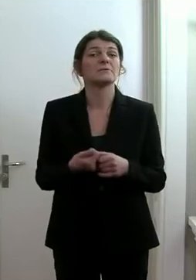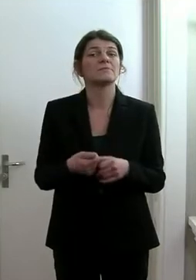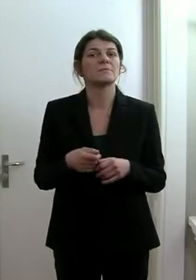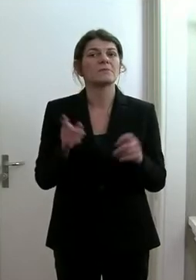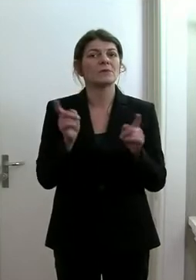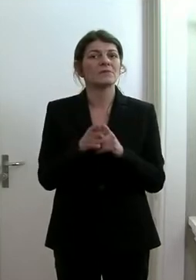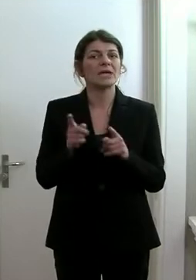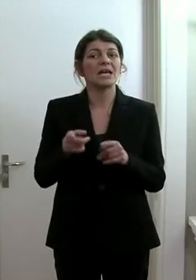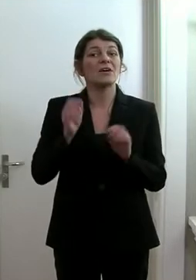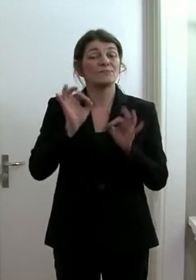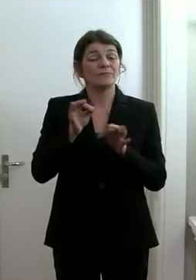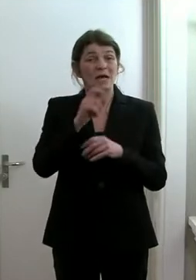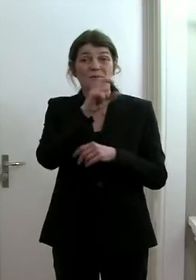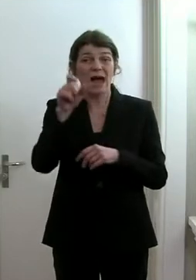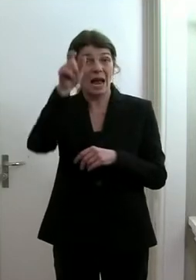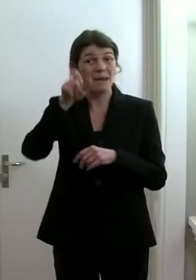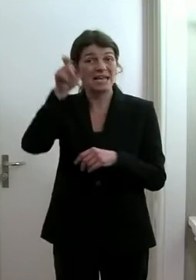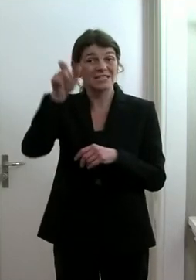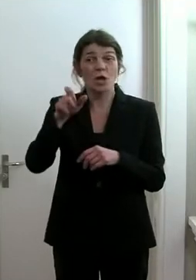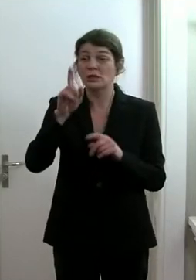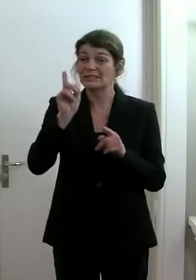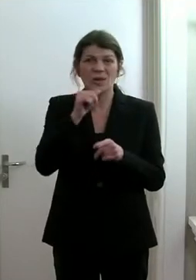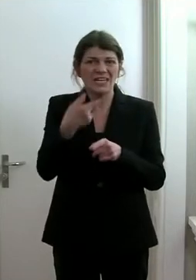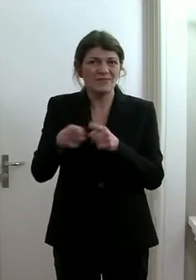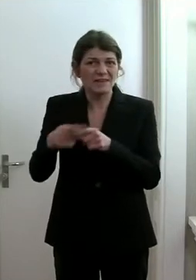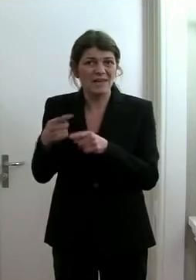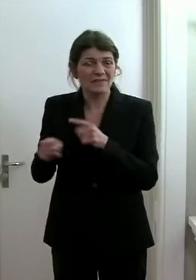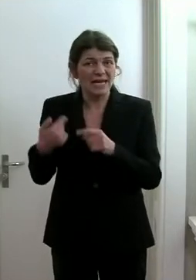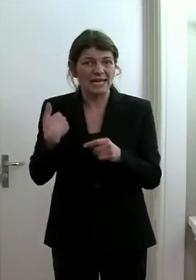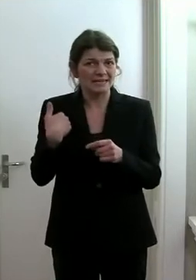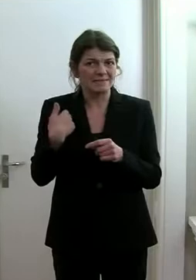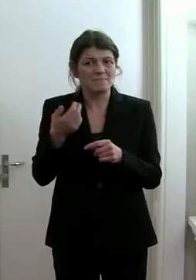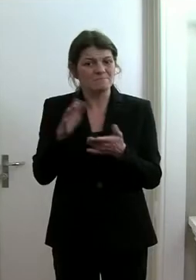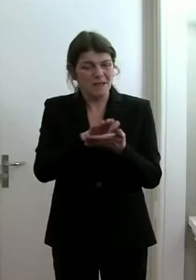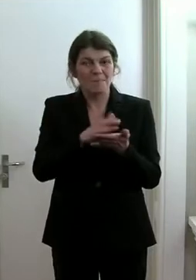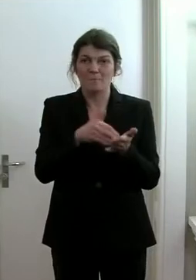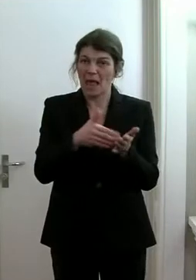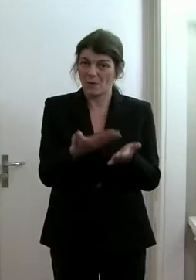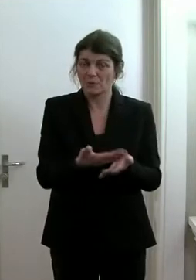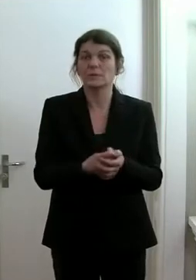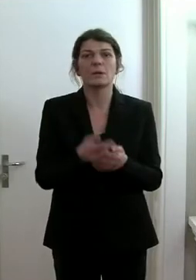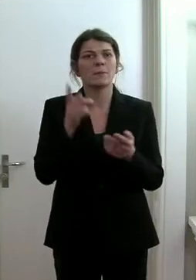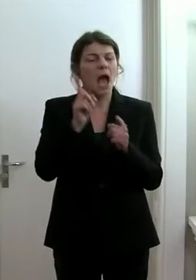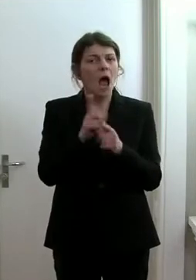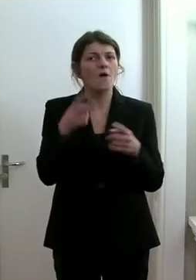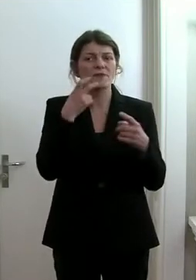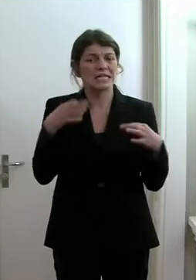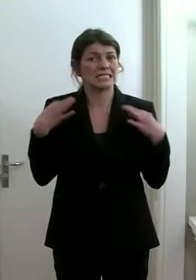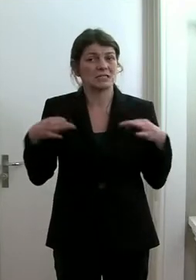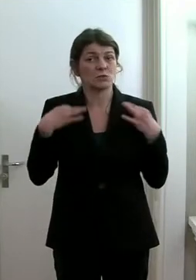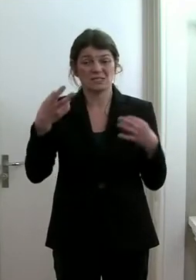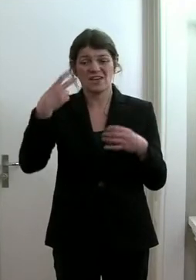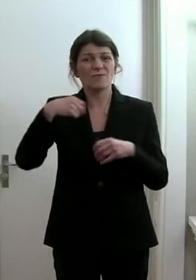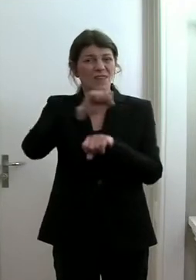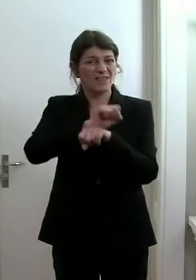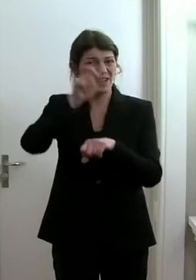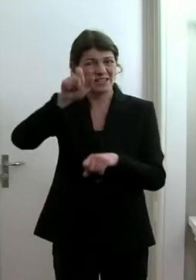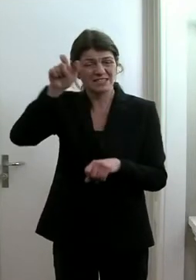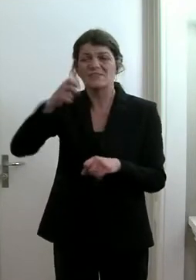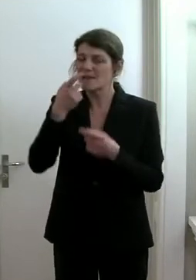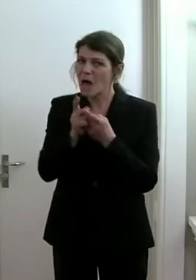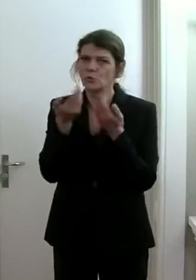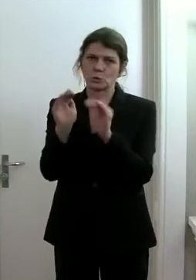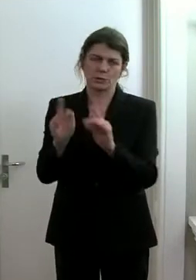spezifischen Fachpersonal um jeden Preis zu verhindern, aber auch um die Gesundheit der Insassen zu schützen